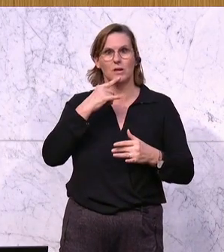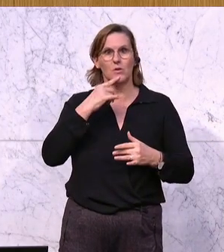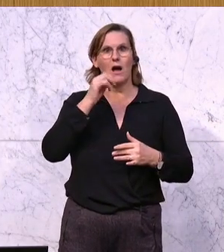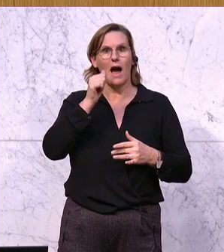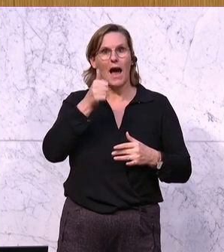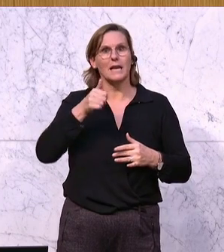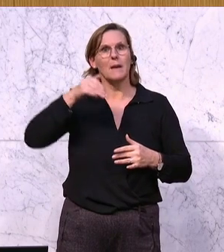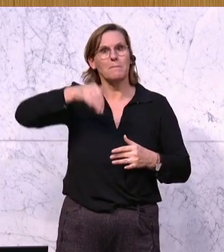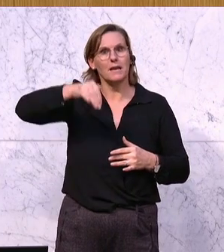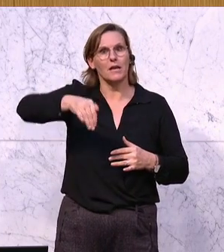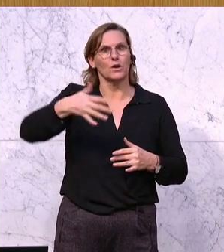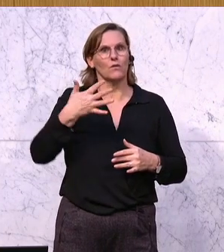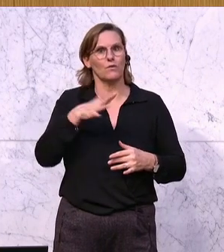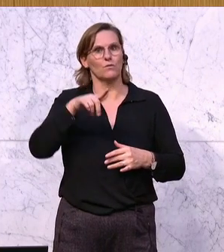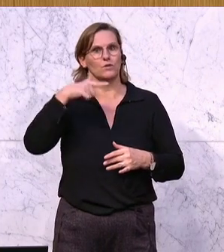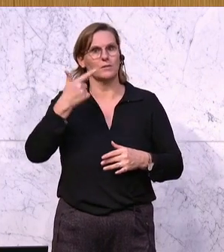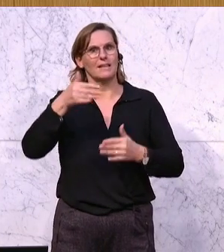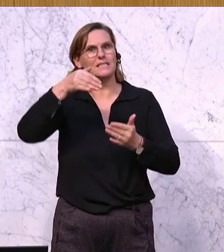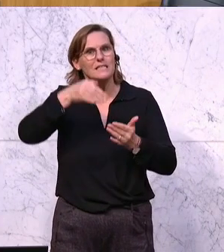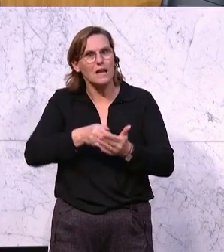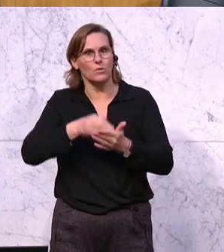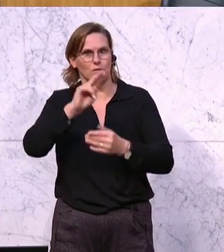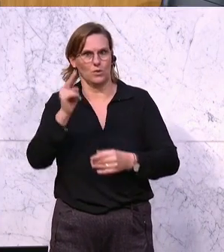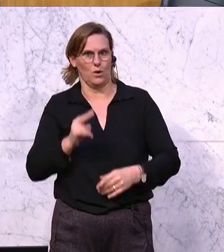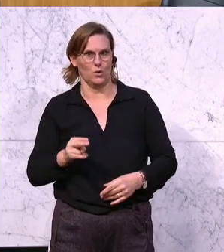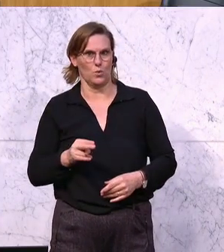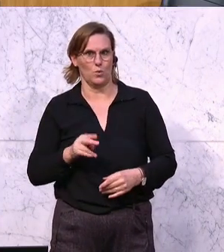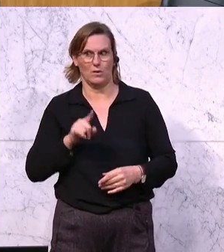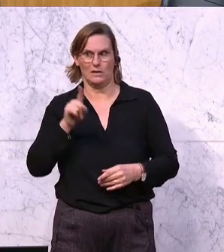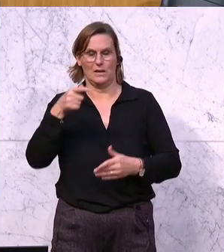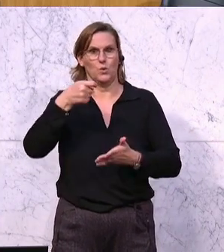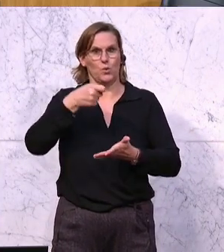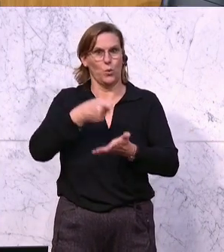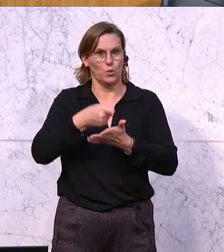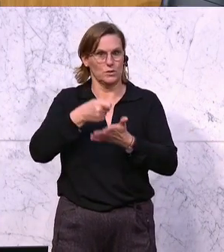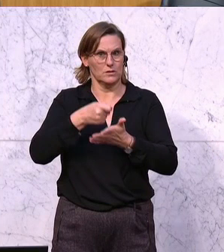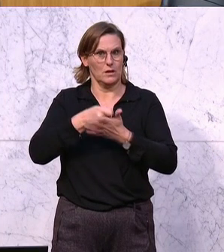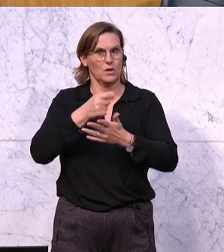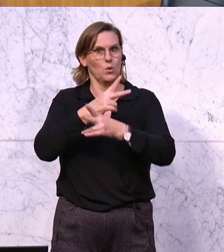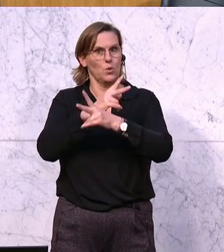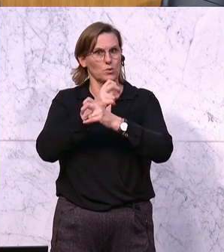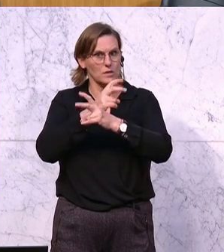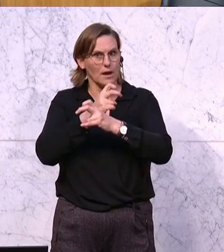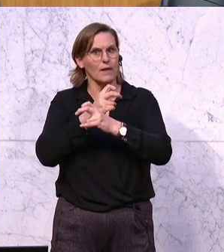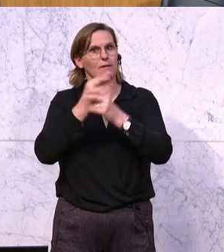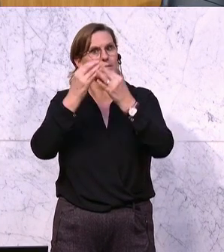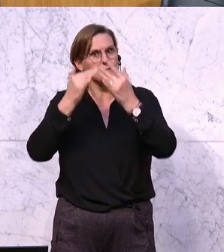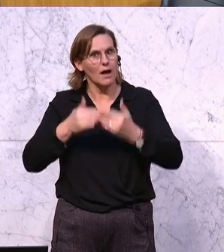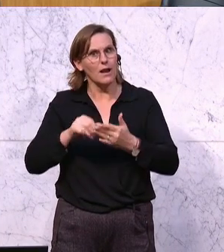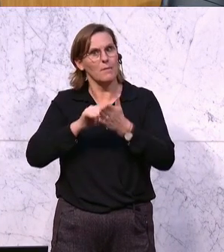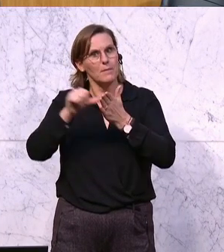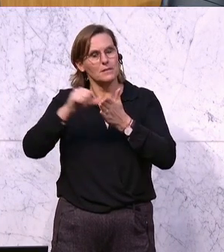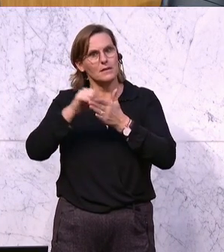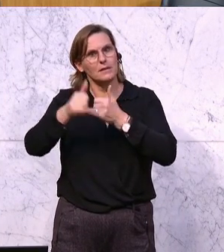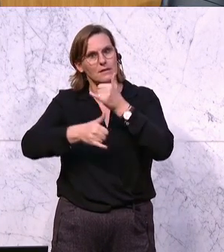Milliarde 520.000 Euro. Das sind diese Kosten, die die Österreicher und Österreichern zahlen müssen für jedes